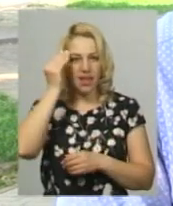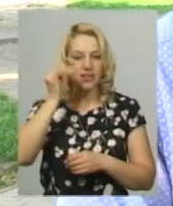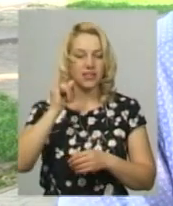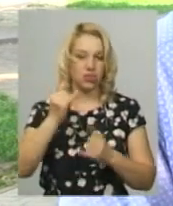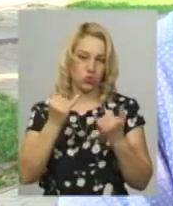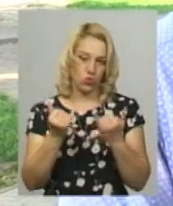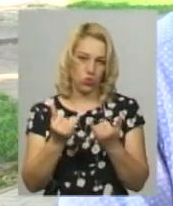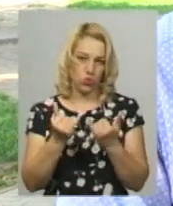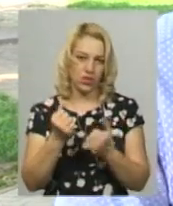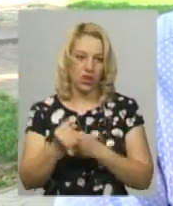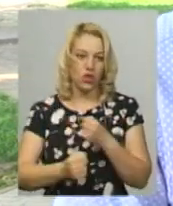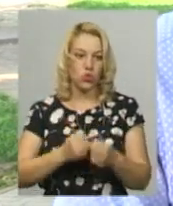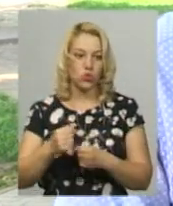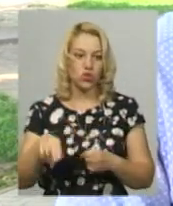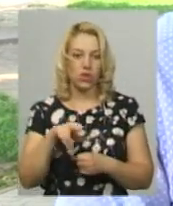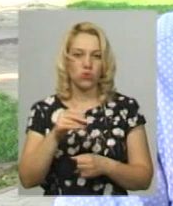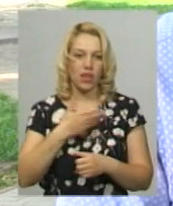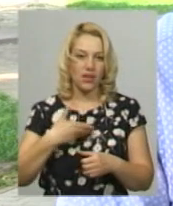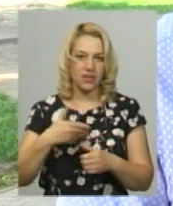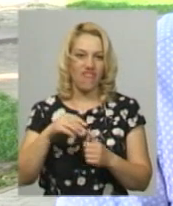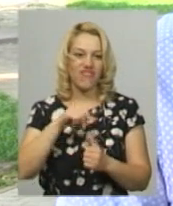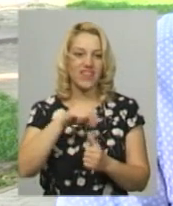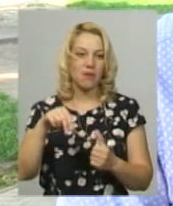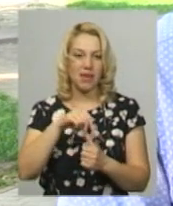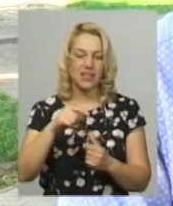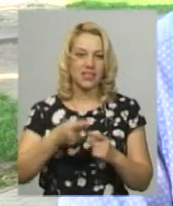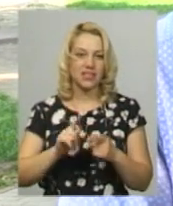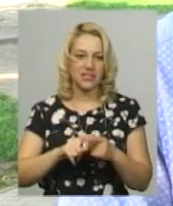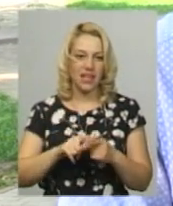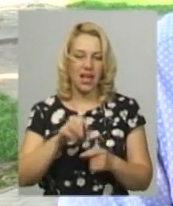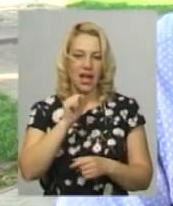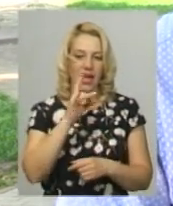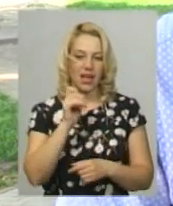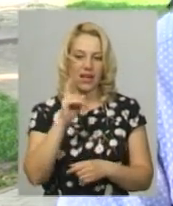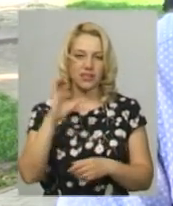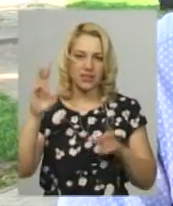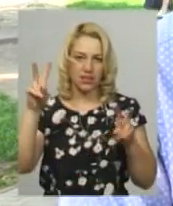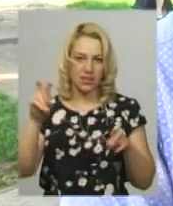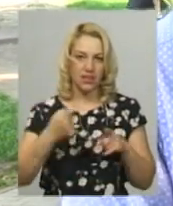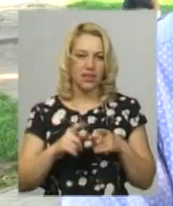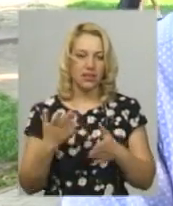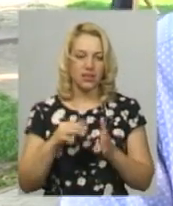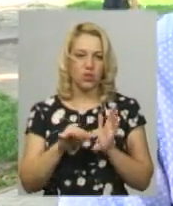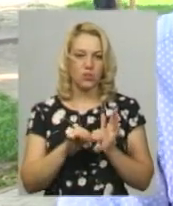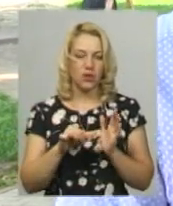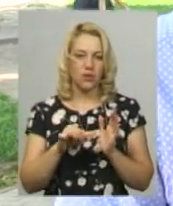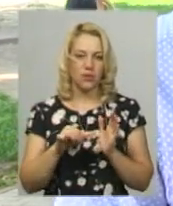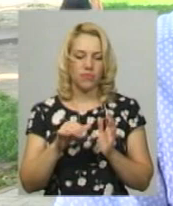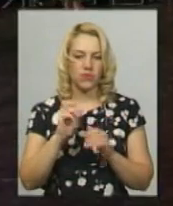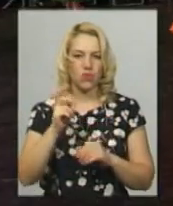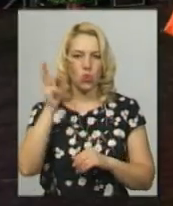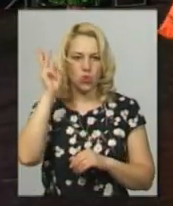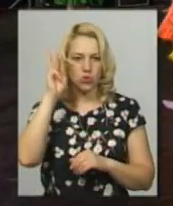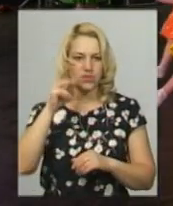сьогодні доїжджають до нас вірмени. Це колектив «Аракс», який працює при почесному консульстві Вірменії.